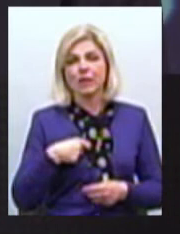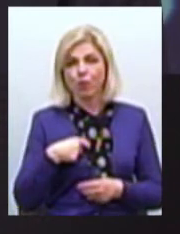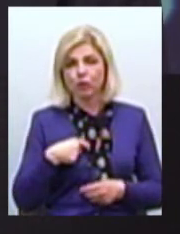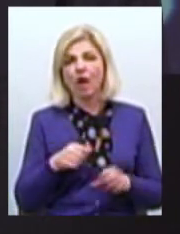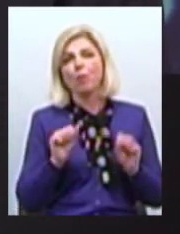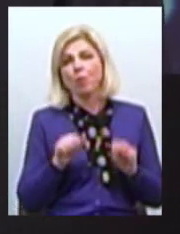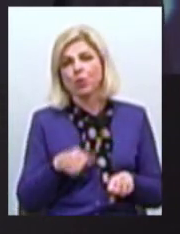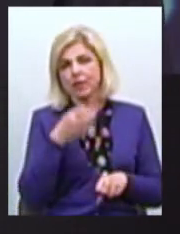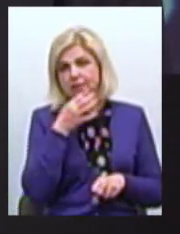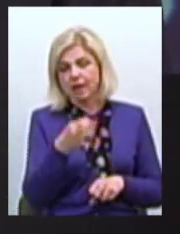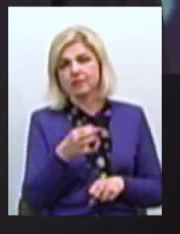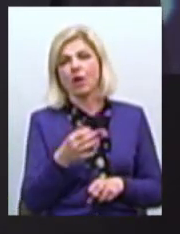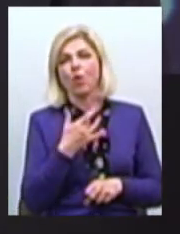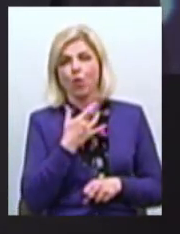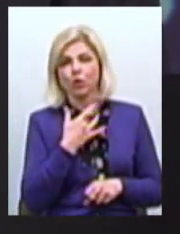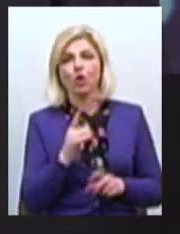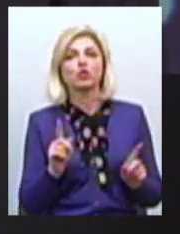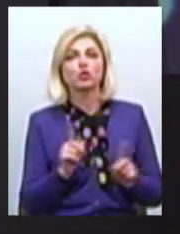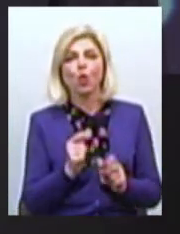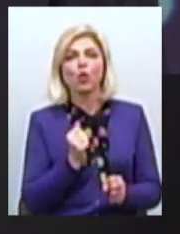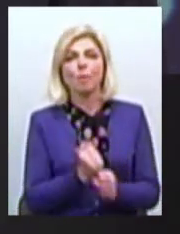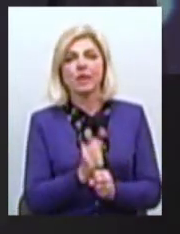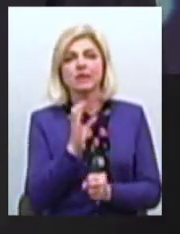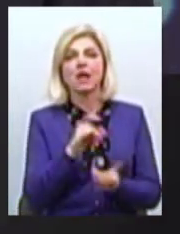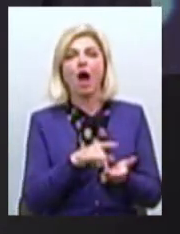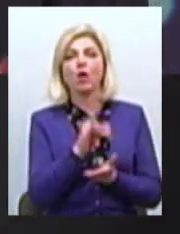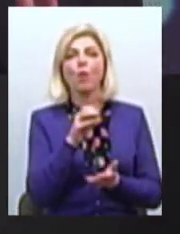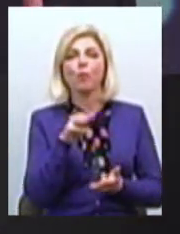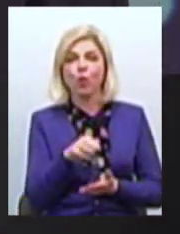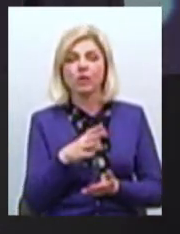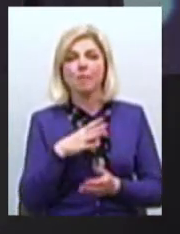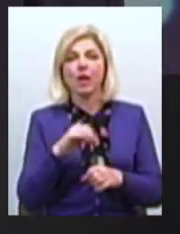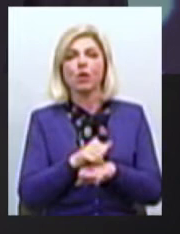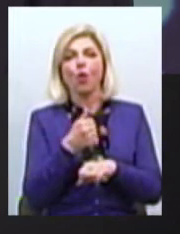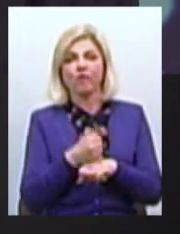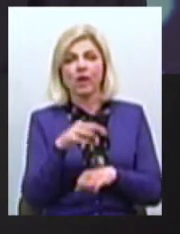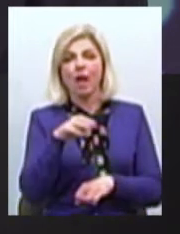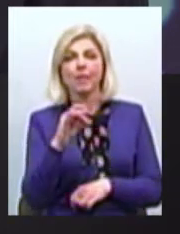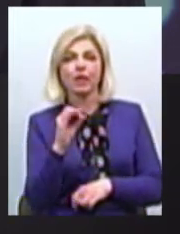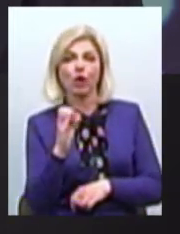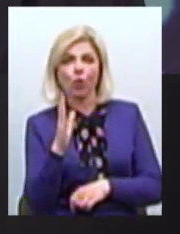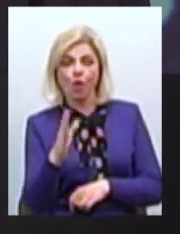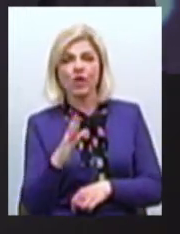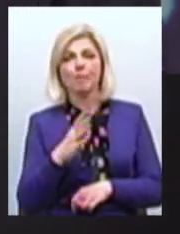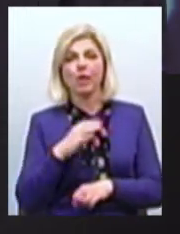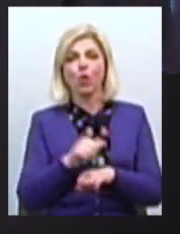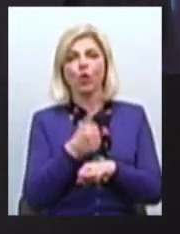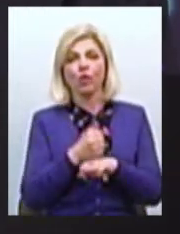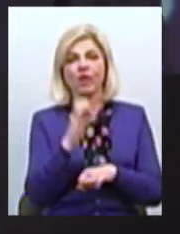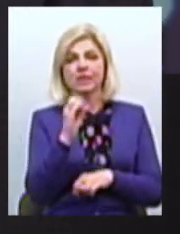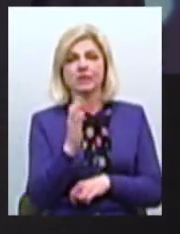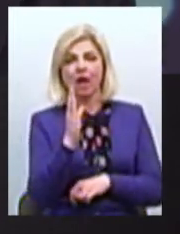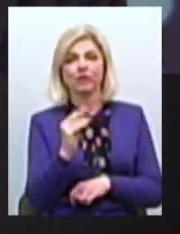сказати, волали, що робити з аеропортом І був голова ОДА Меріков, був голова ОДА Савченко І всі